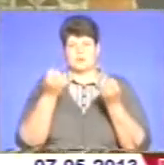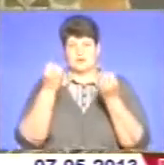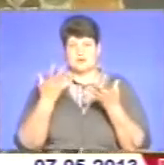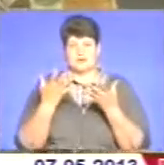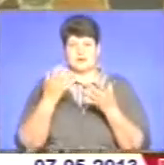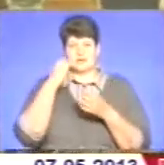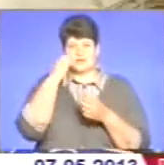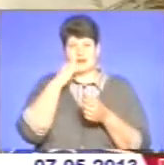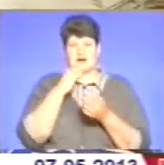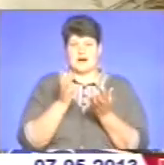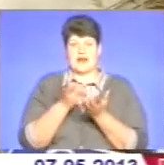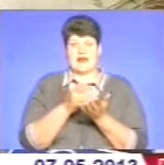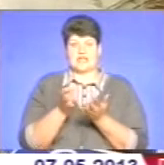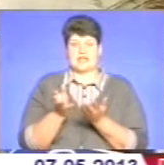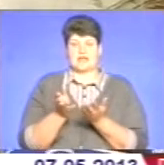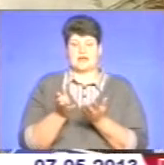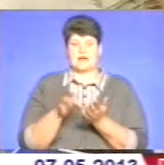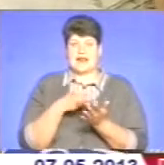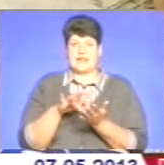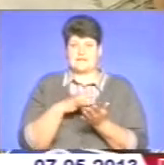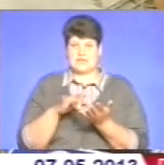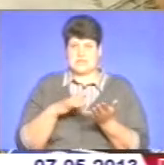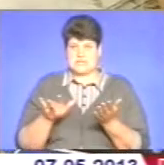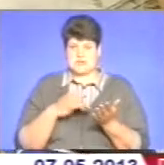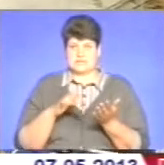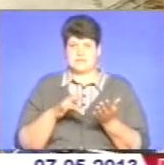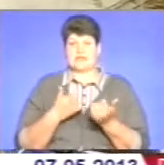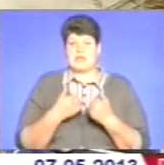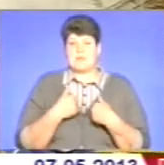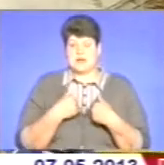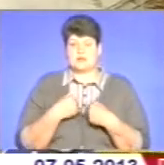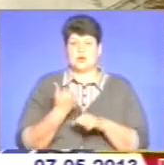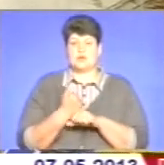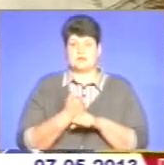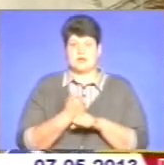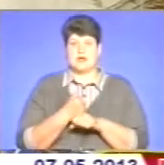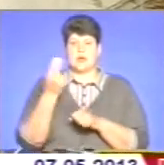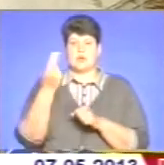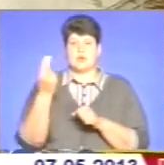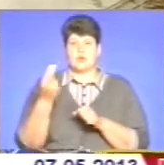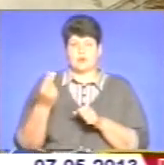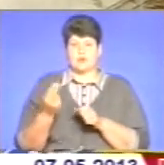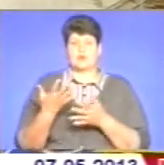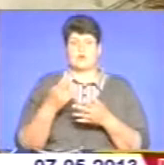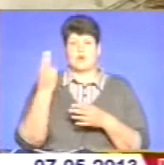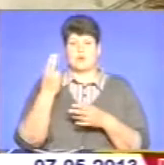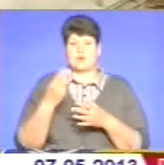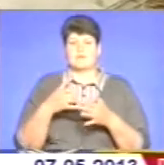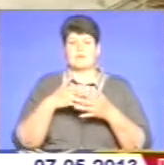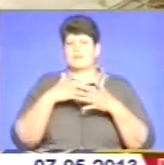стара рахівниця. Для мене основне колір, тому що, знаєте, в природі кольорів є багато,